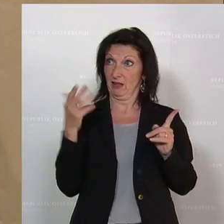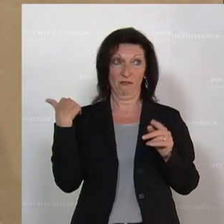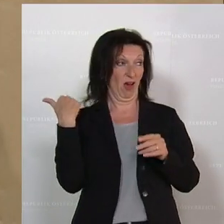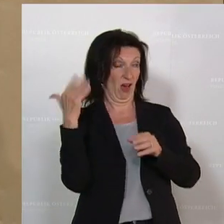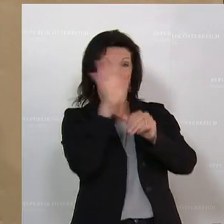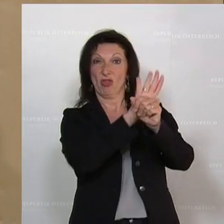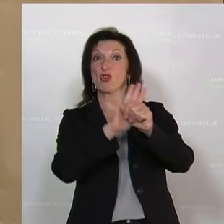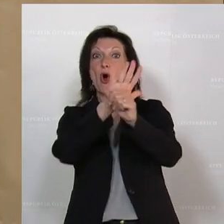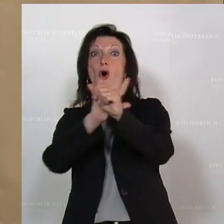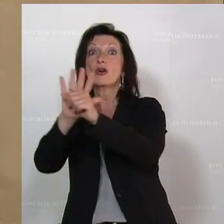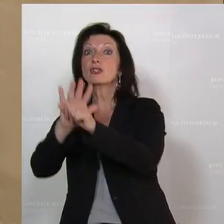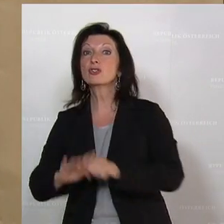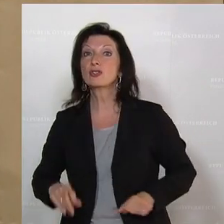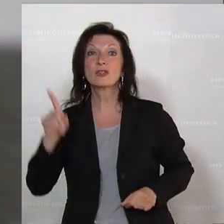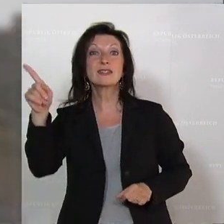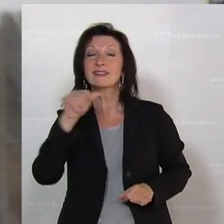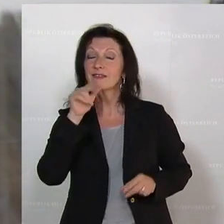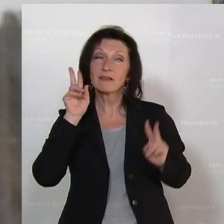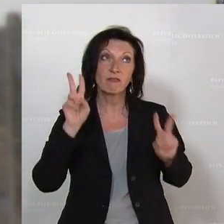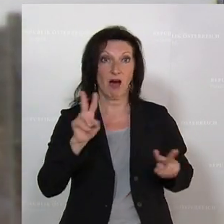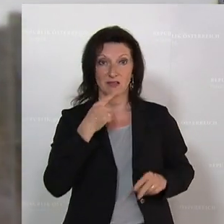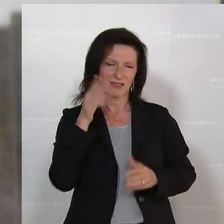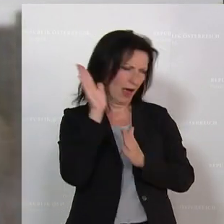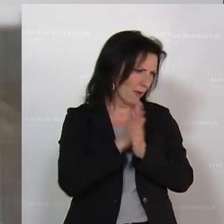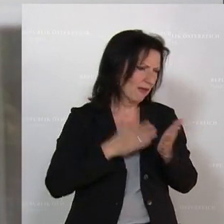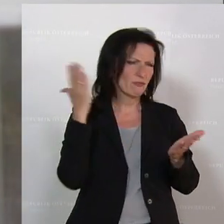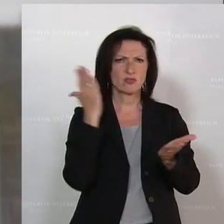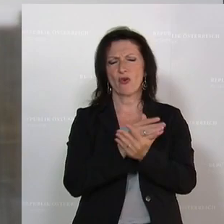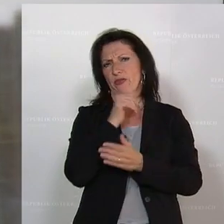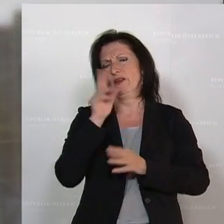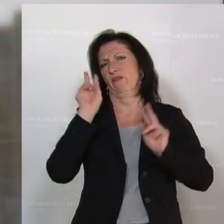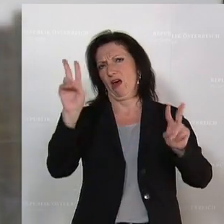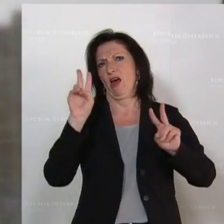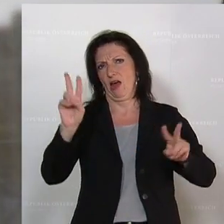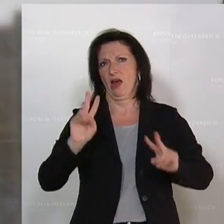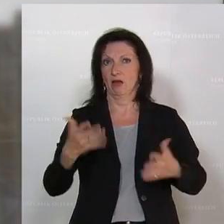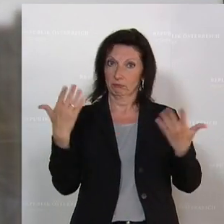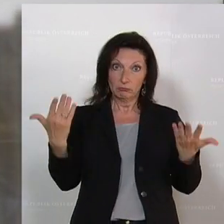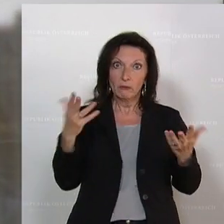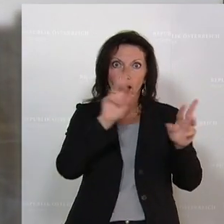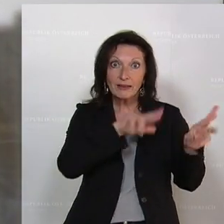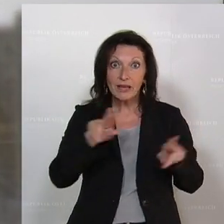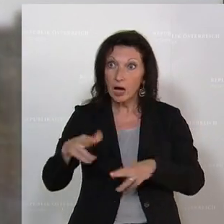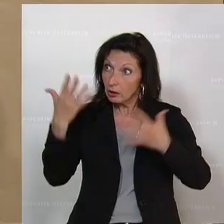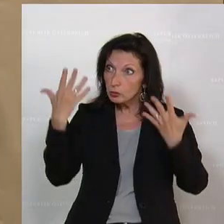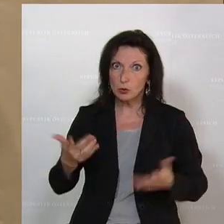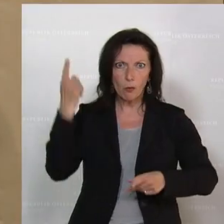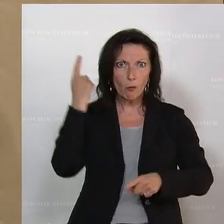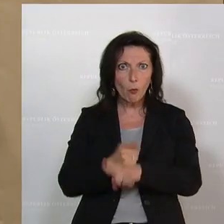getäuscht und hat die Unwahrheit gesagt von Anfang an. Das ist ein erstinstanzliches Gerichtsurteil.